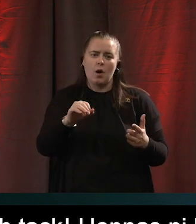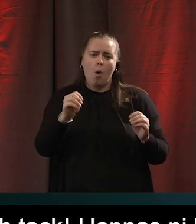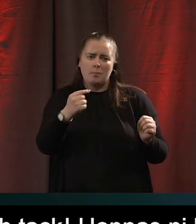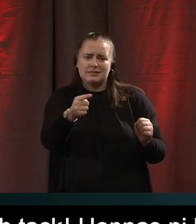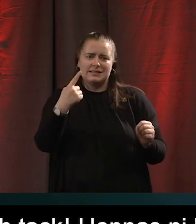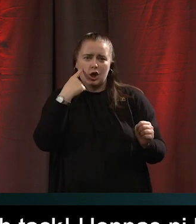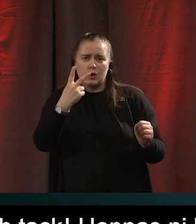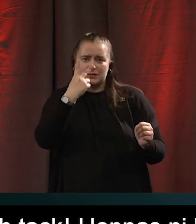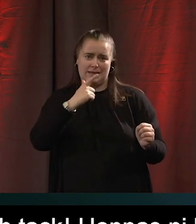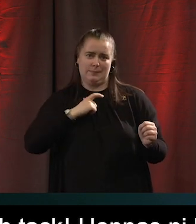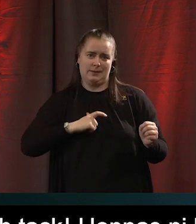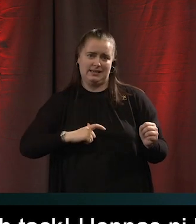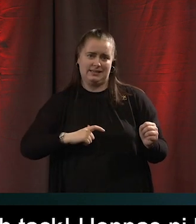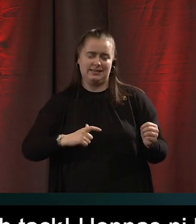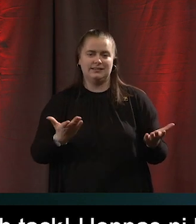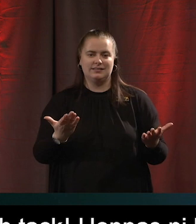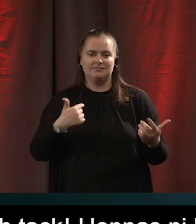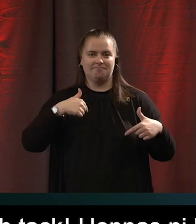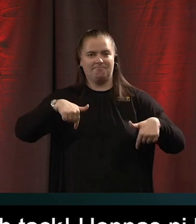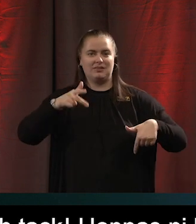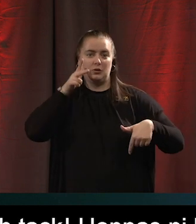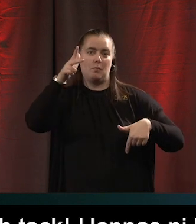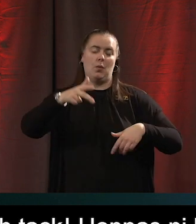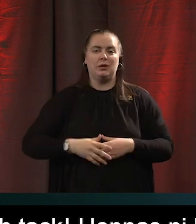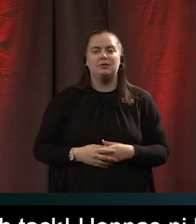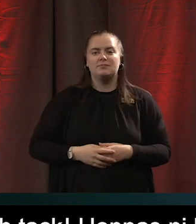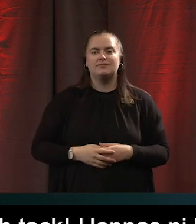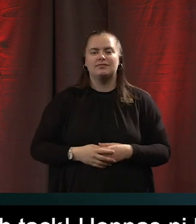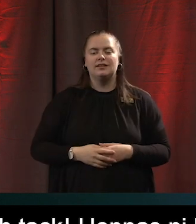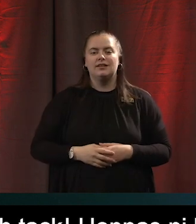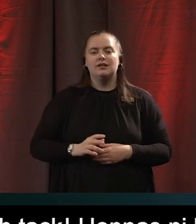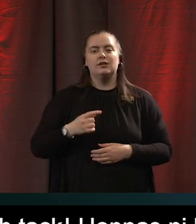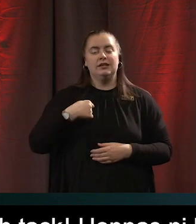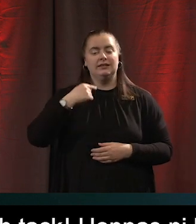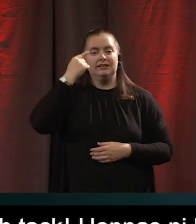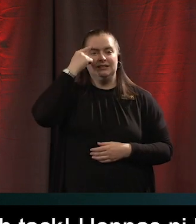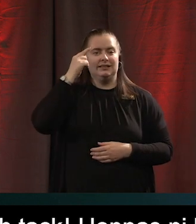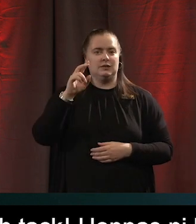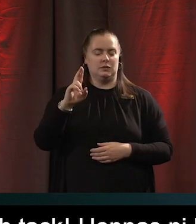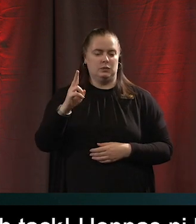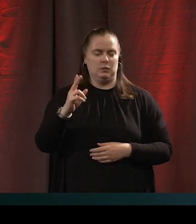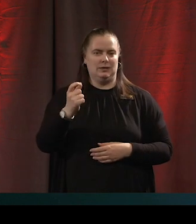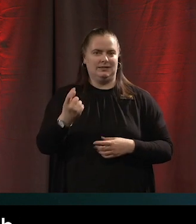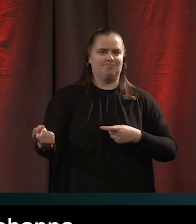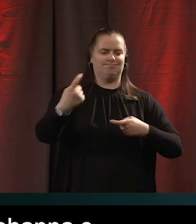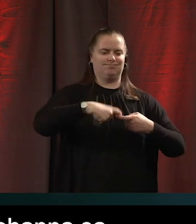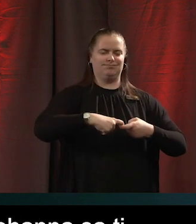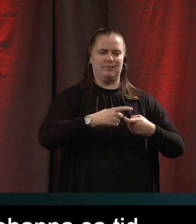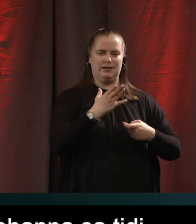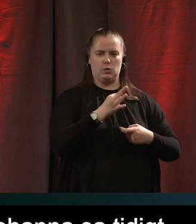okej här från Göteborg. Jag tänkte faktiskt koppla till någonting Johanna sa tidigt i